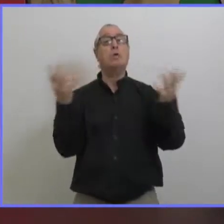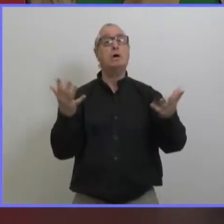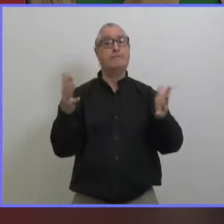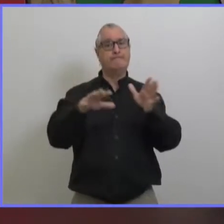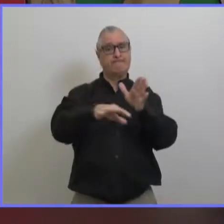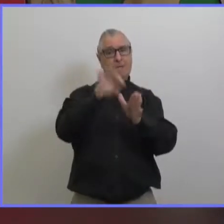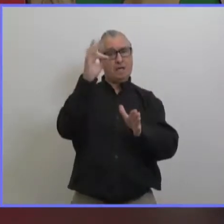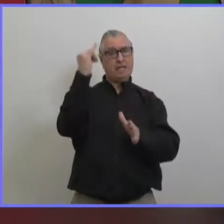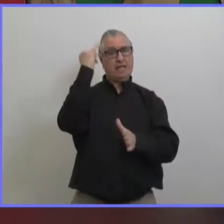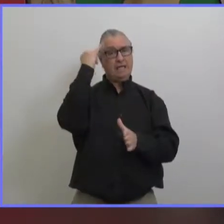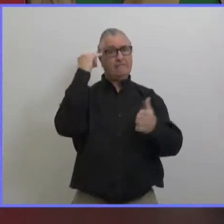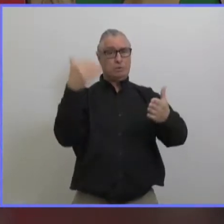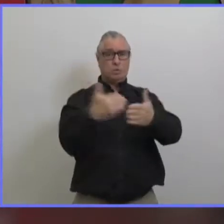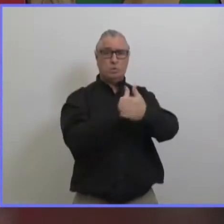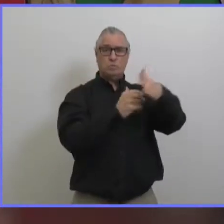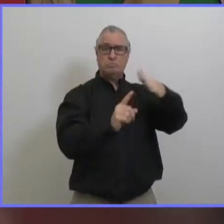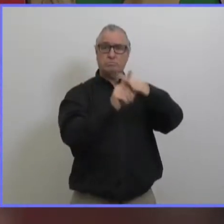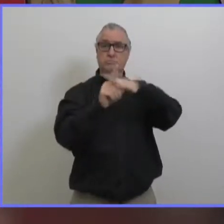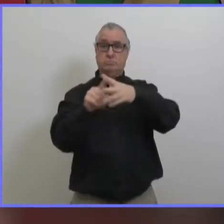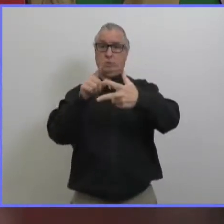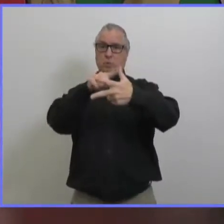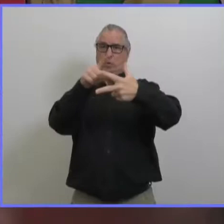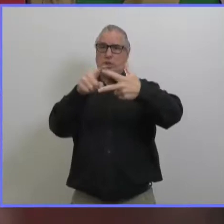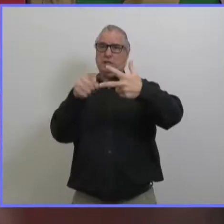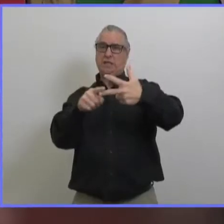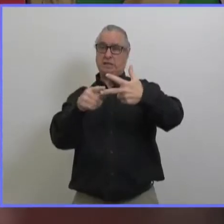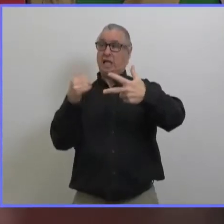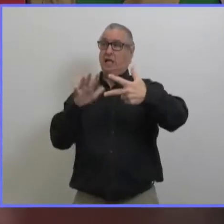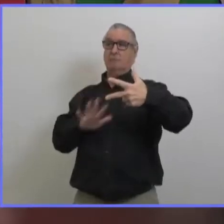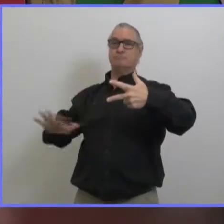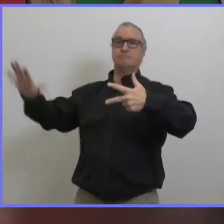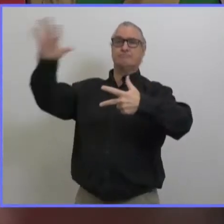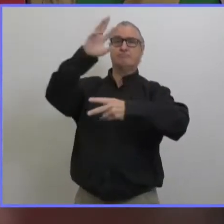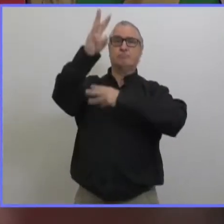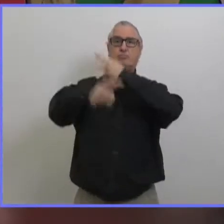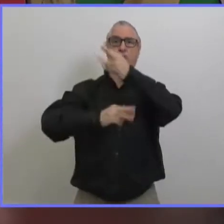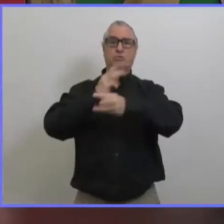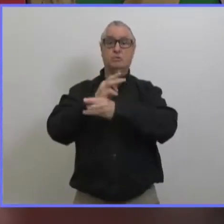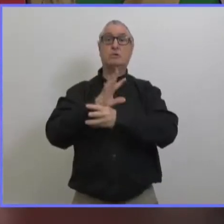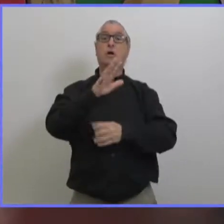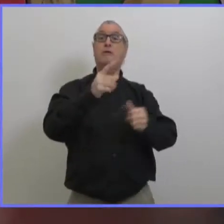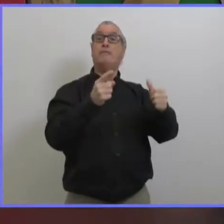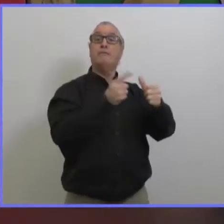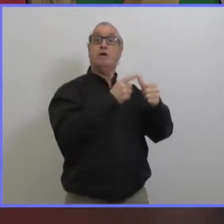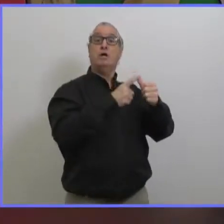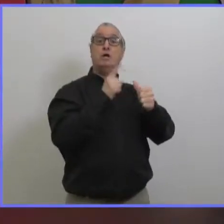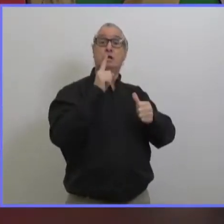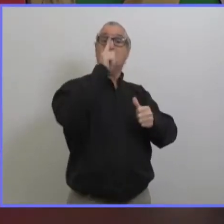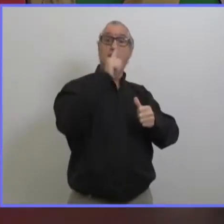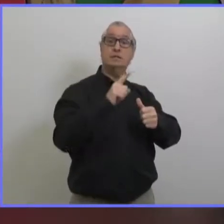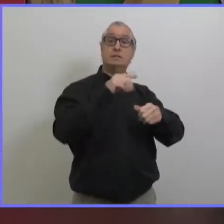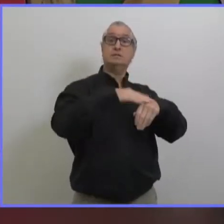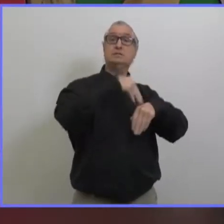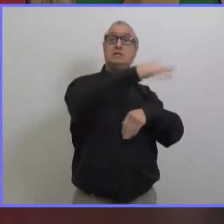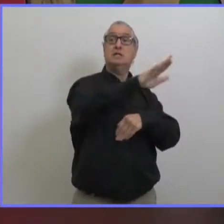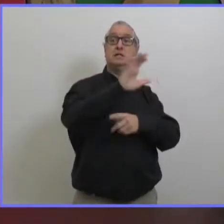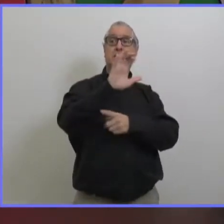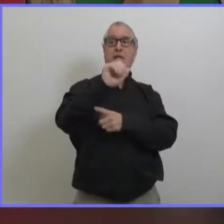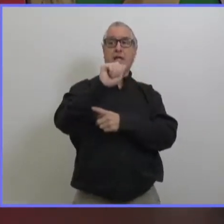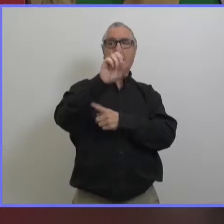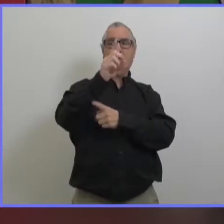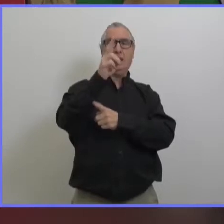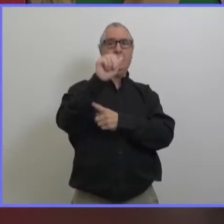dans le variant préoccupant donc une fois que le test arrive au laboratoire cadam il faut du temps supplémentaire